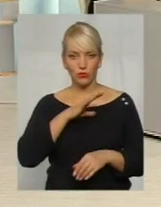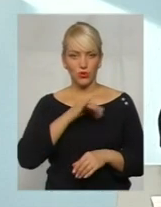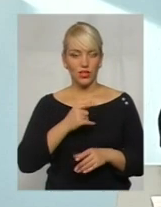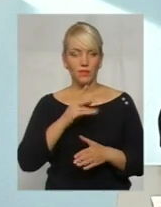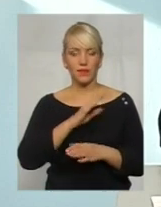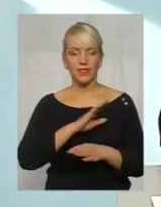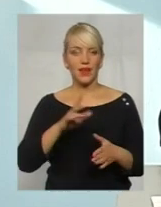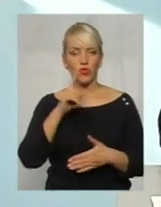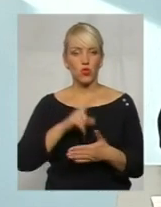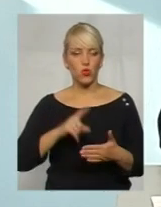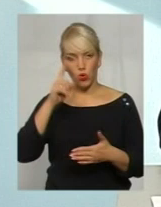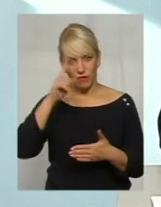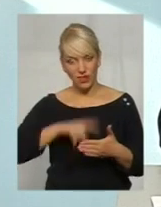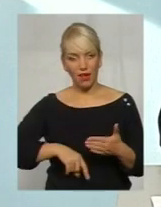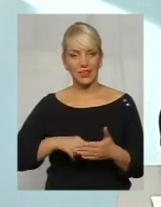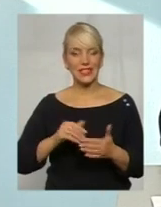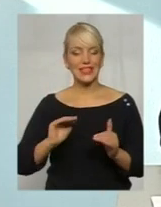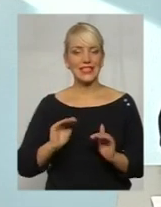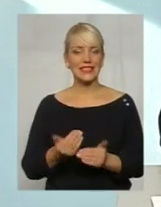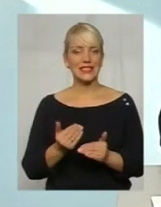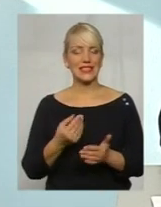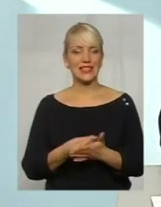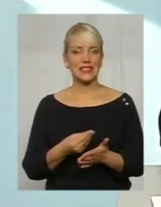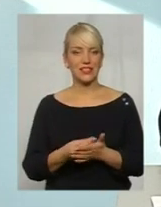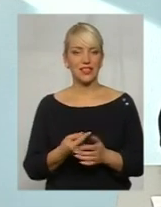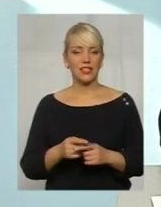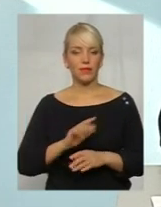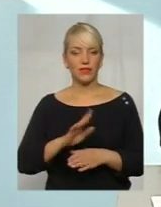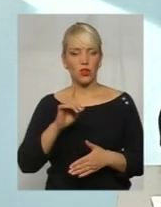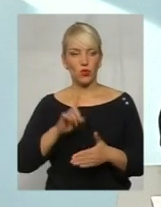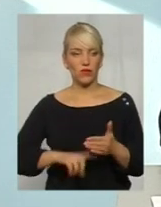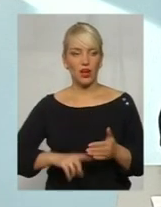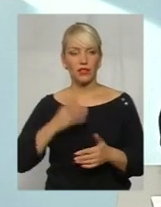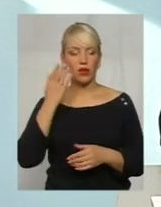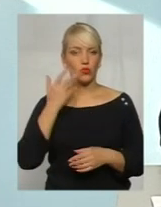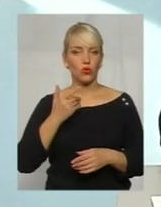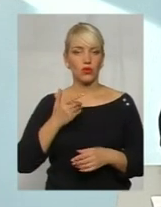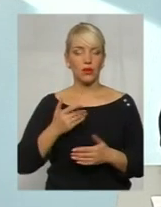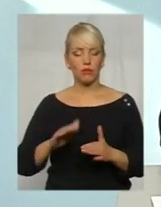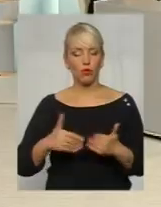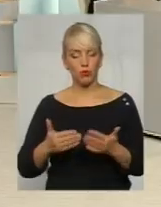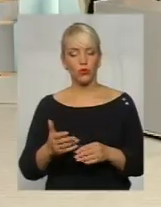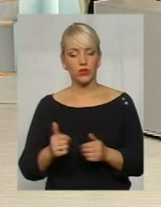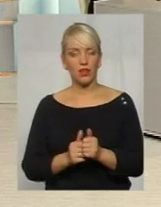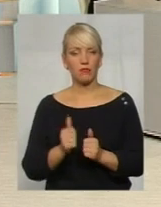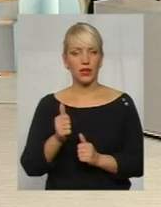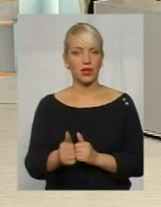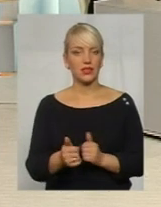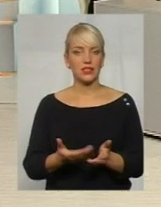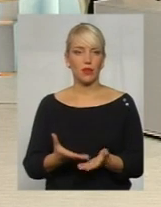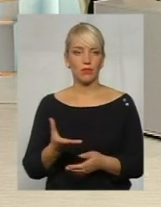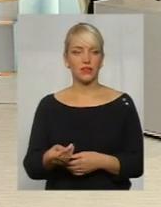довіряти низькій ціні, не довіряти абсолютно, коли пропонують наперед заплатити кошти, тому,